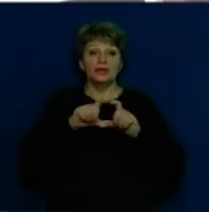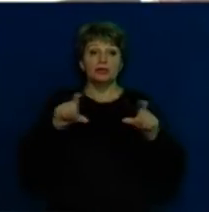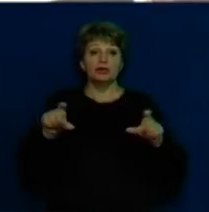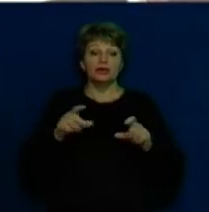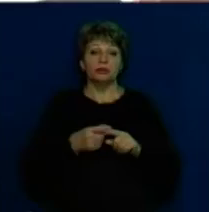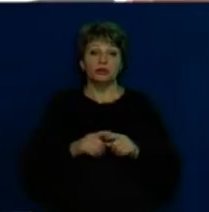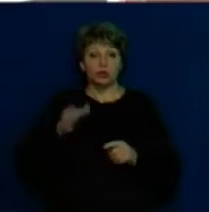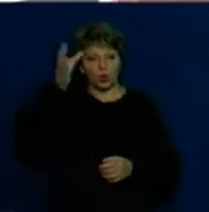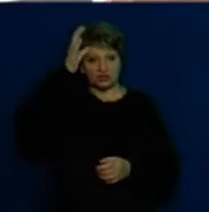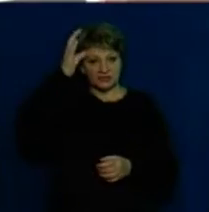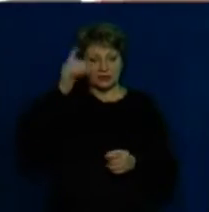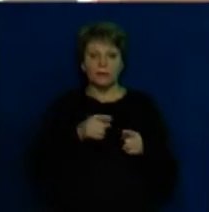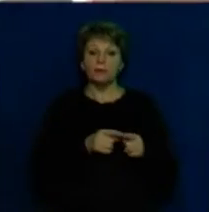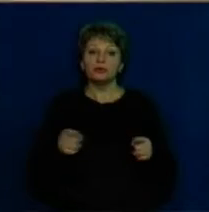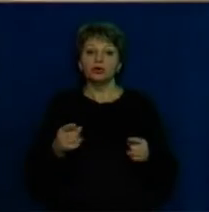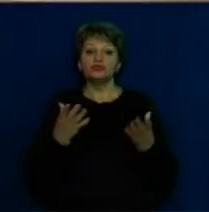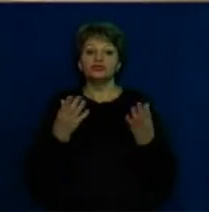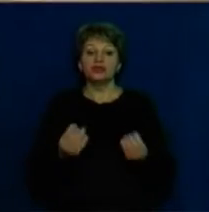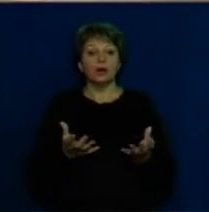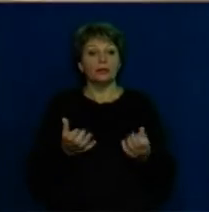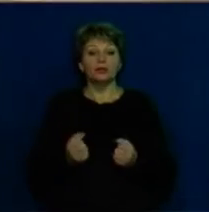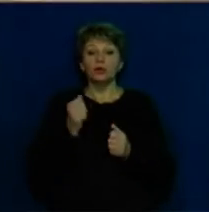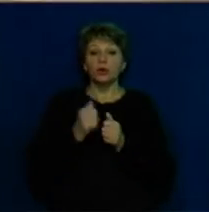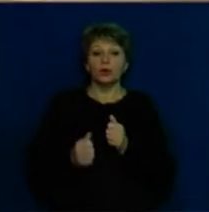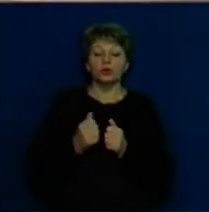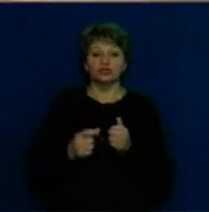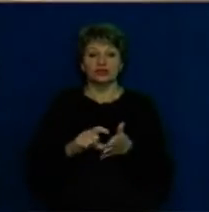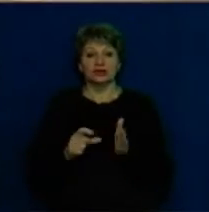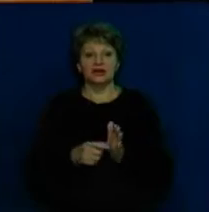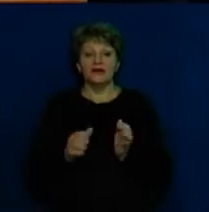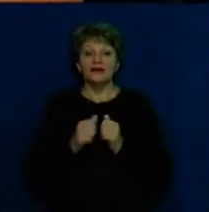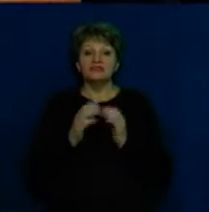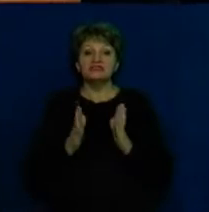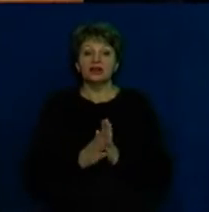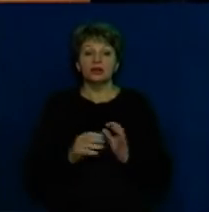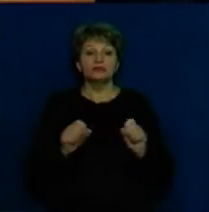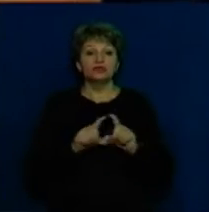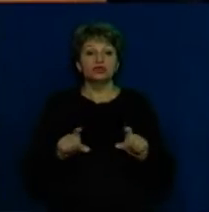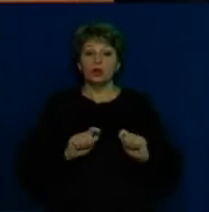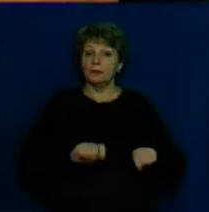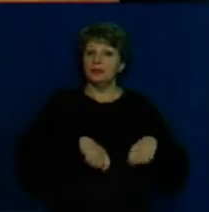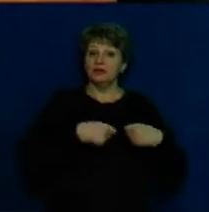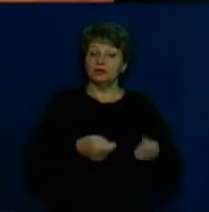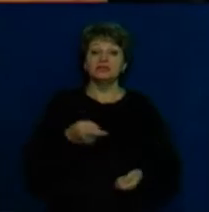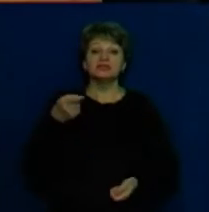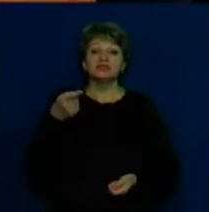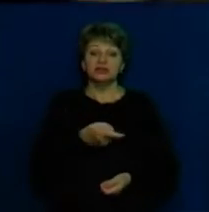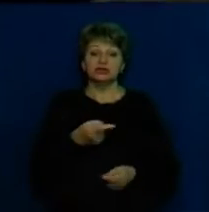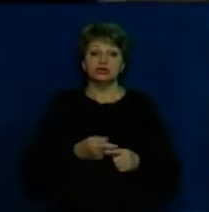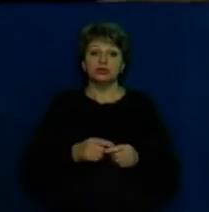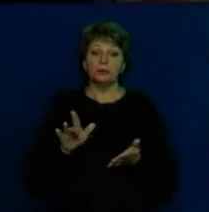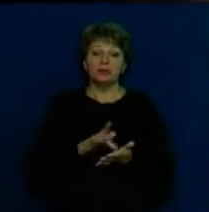Воронова, їх впродовж дня отримає кожен клас. Загалом для загальноосвітніх закладів Черкас передадуть тисячу планшетів,